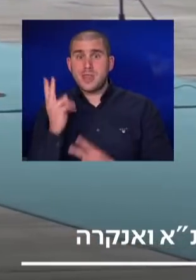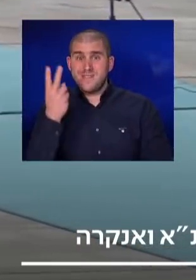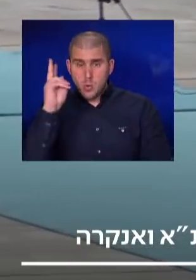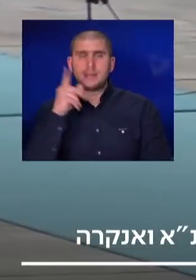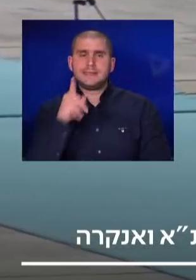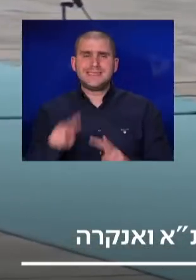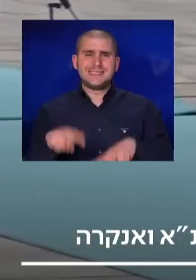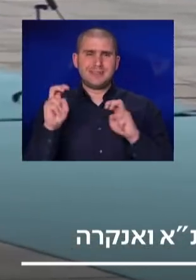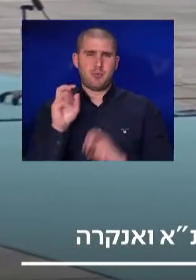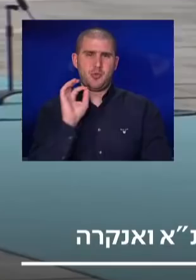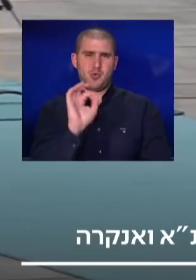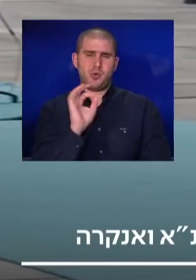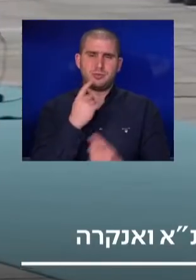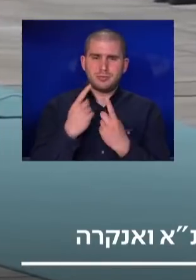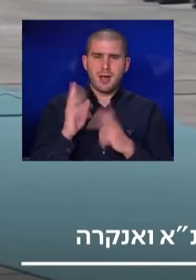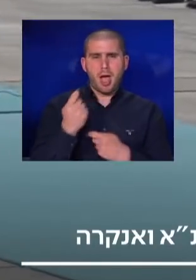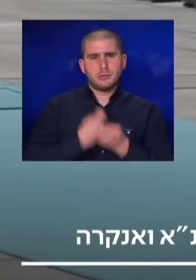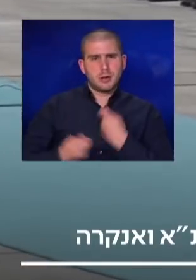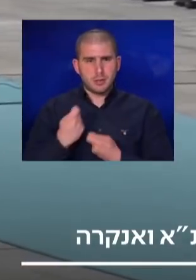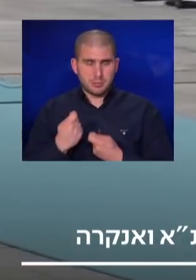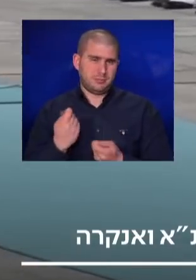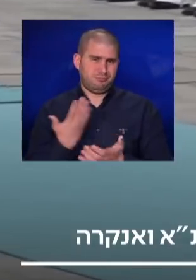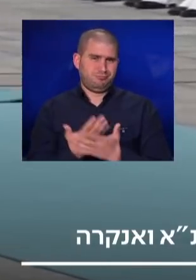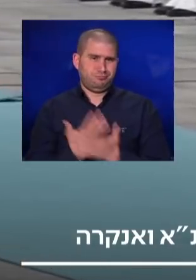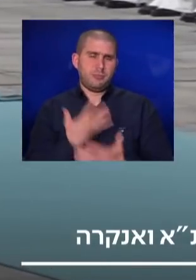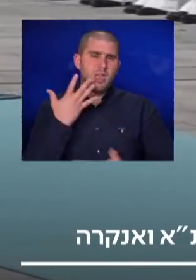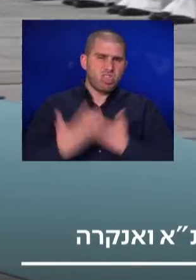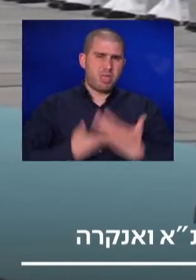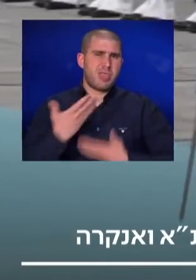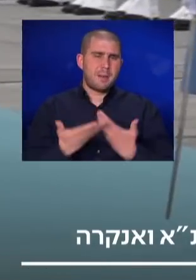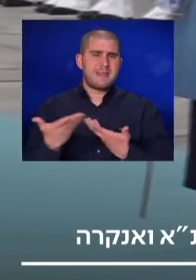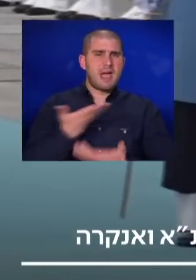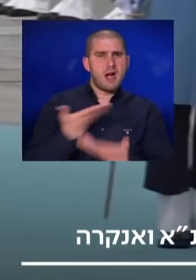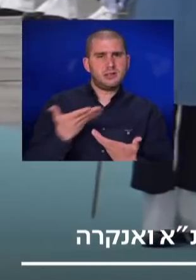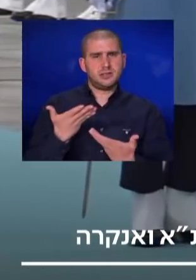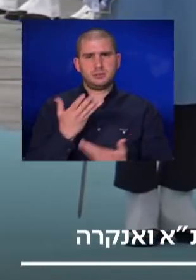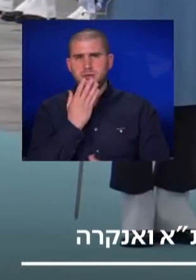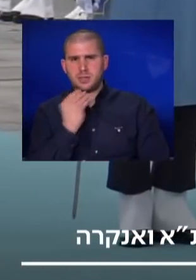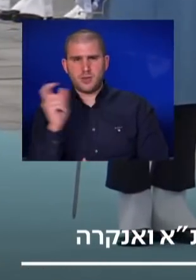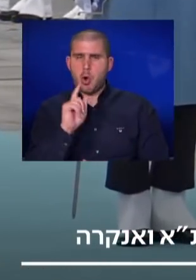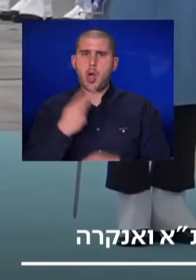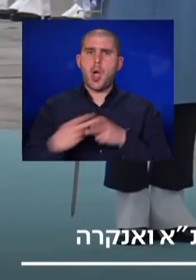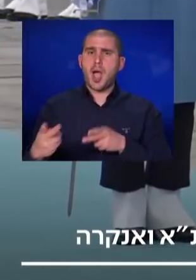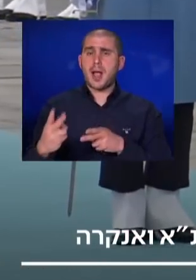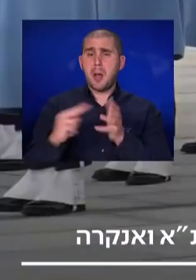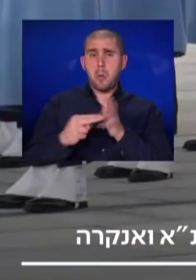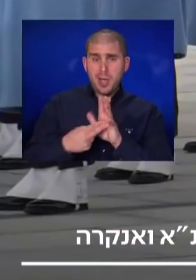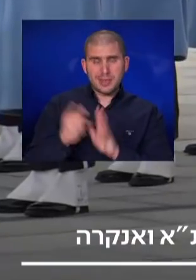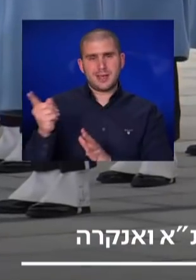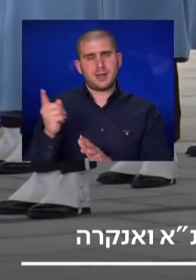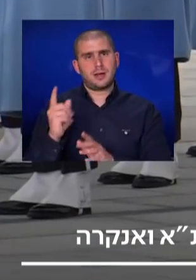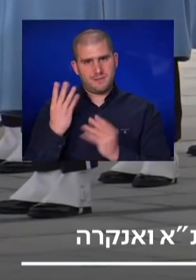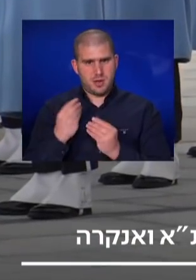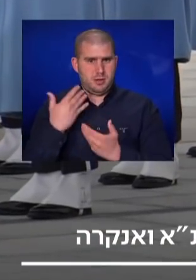הזדמנות יהיה לדבר ביזנס ותכלס, ולקדם את היחסים בין המדינות, לא רק במישור המדיני שעושה קברת